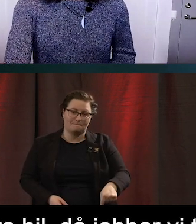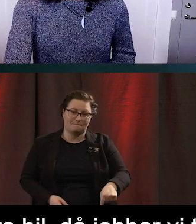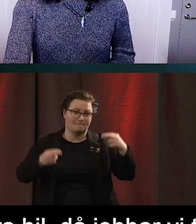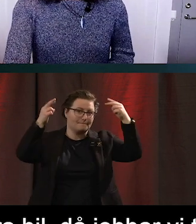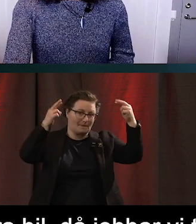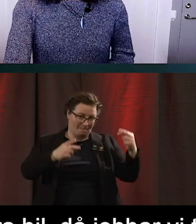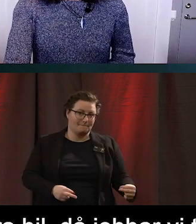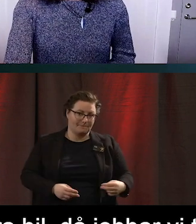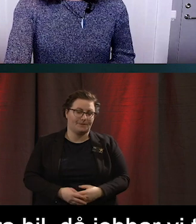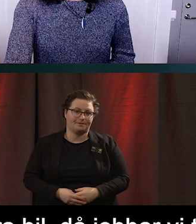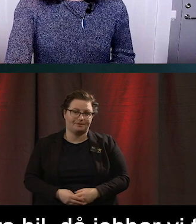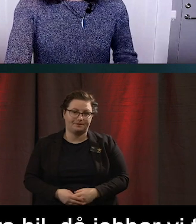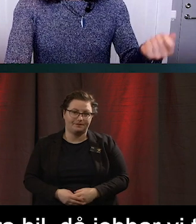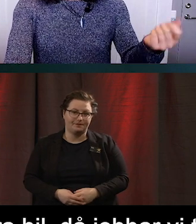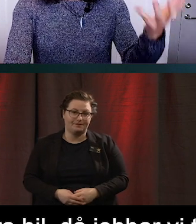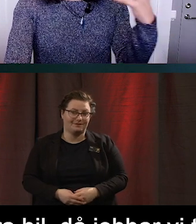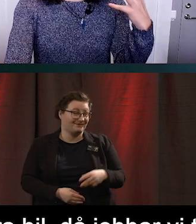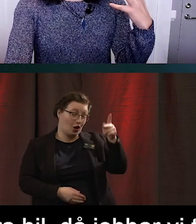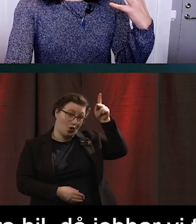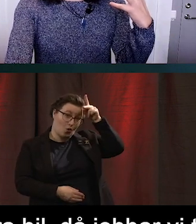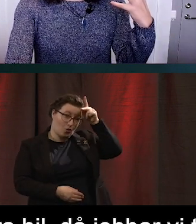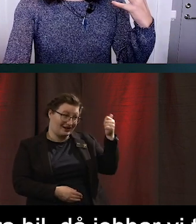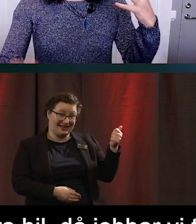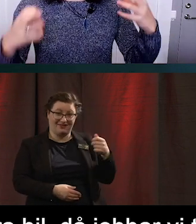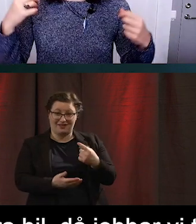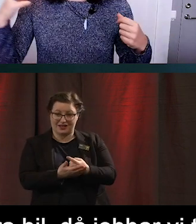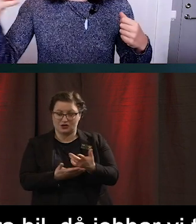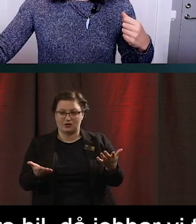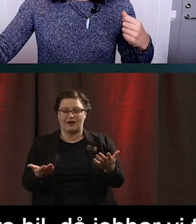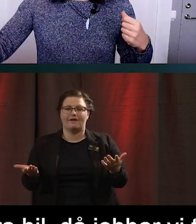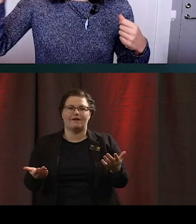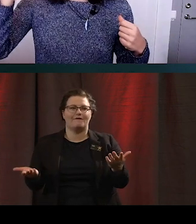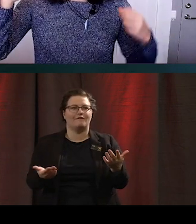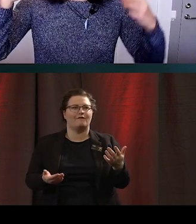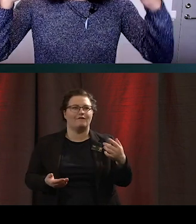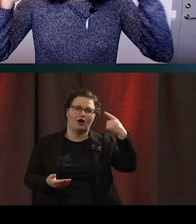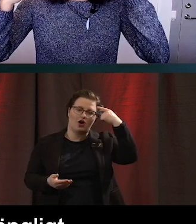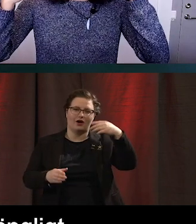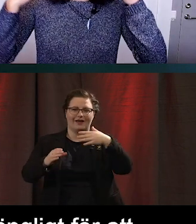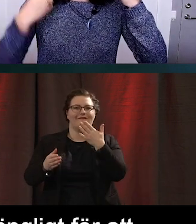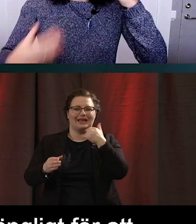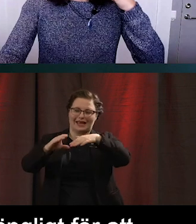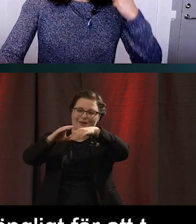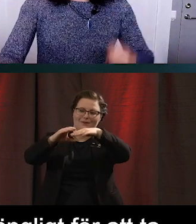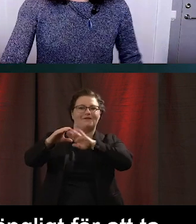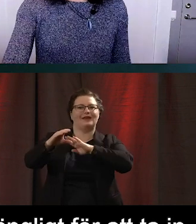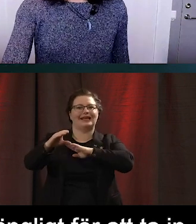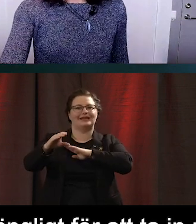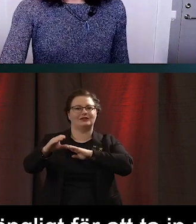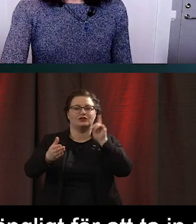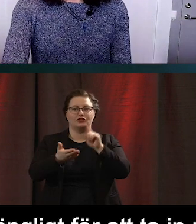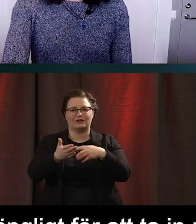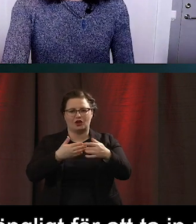Och våra kognitiva resurser är vad vi har gängligt för att göra den här ta in med sinnena, tolka, agera